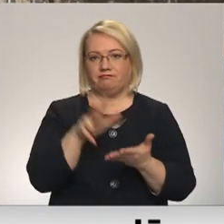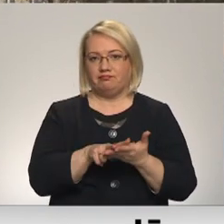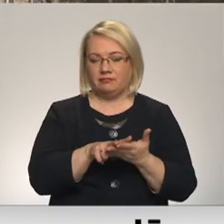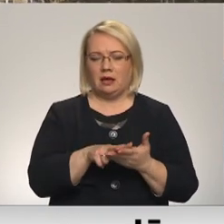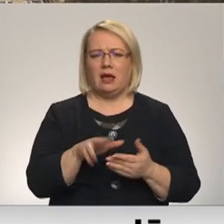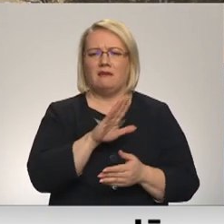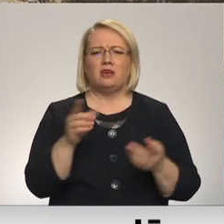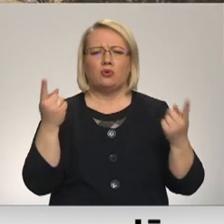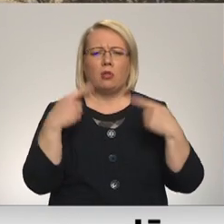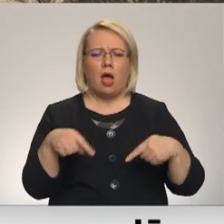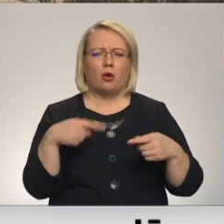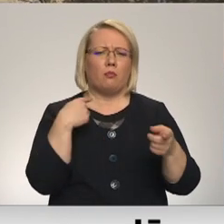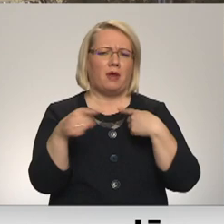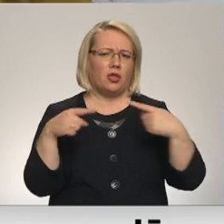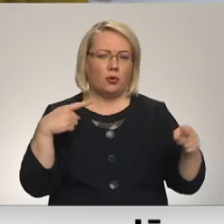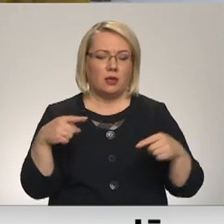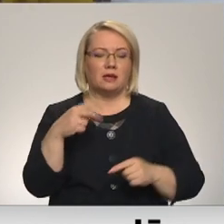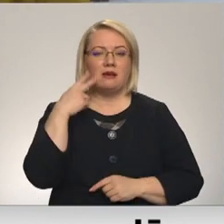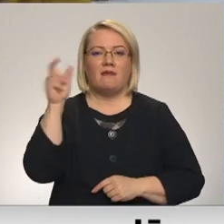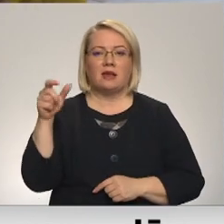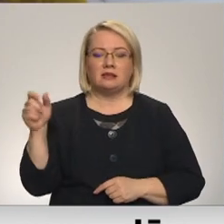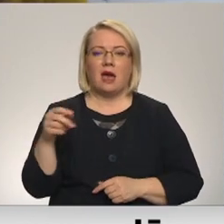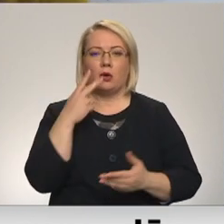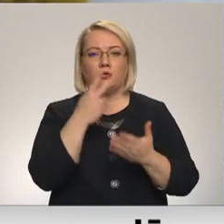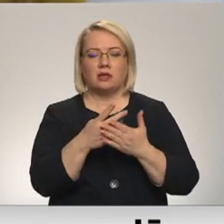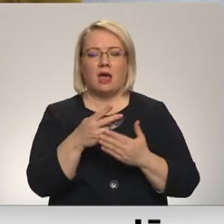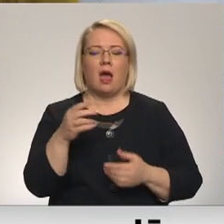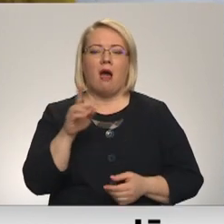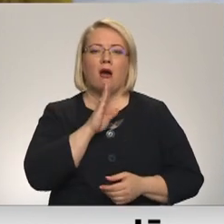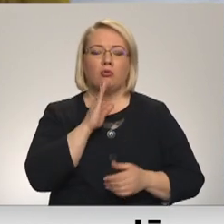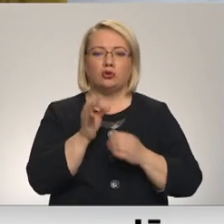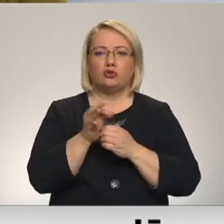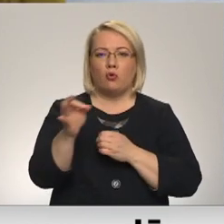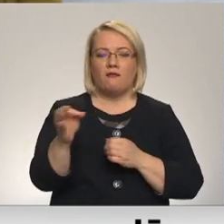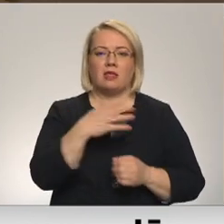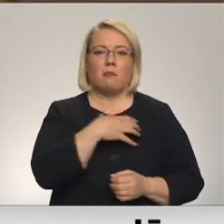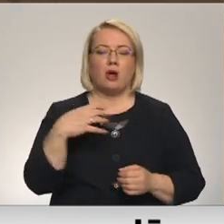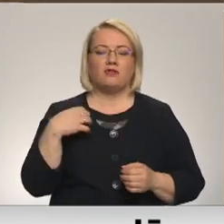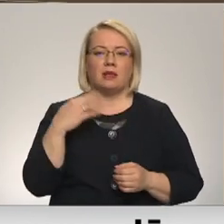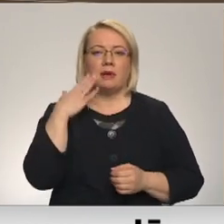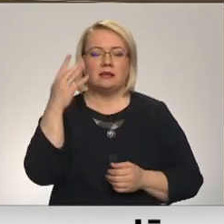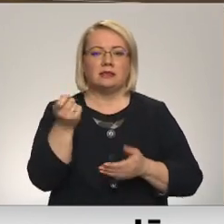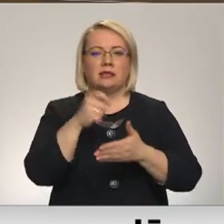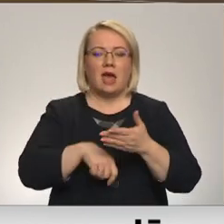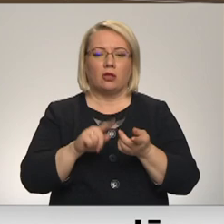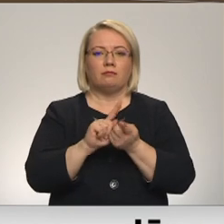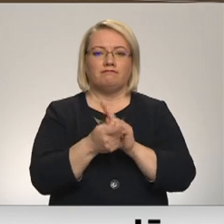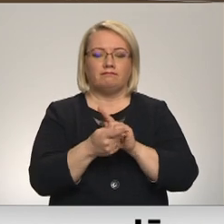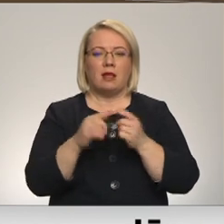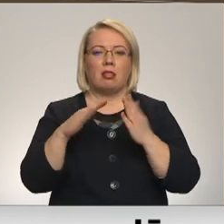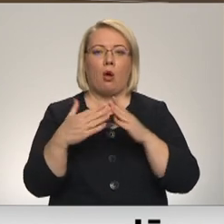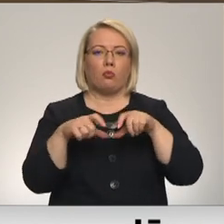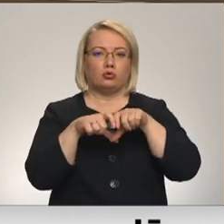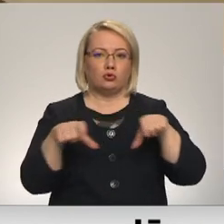Nemitīgas pretrunas. Tā skolēnu vecāki raksturo alūksnis novada pašvaldības ieceri slēgt un reorganizēt divas lauku